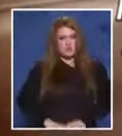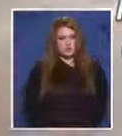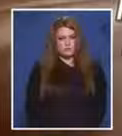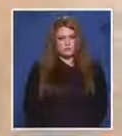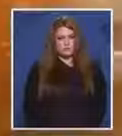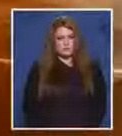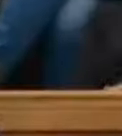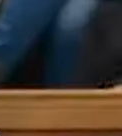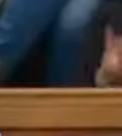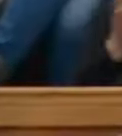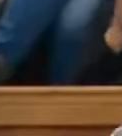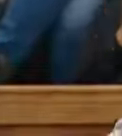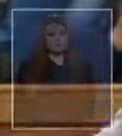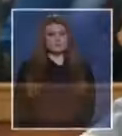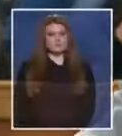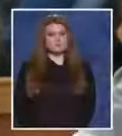помогнем.